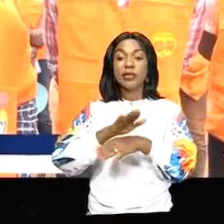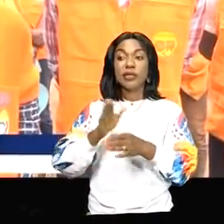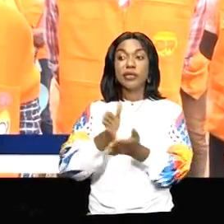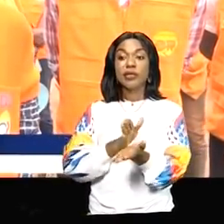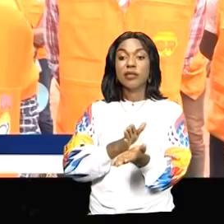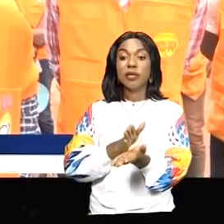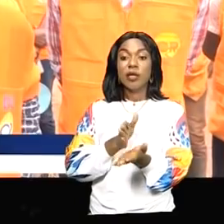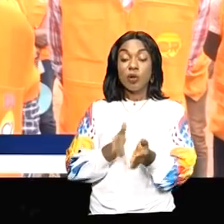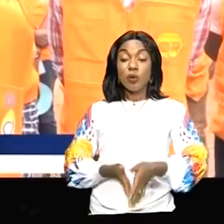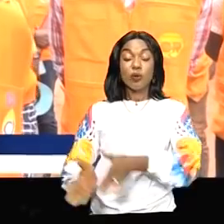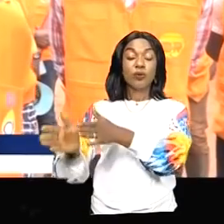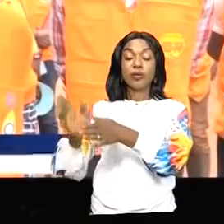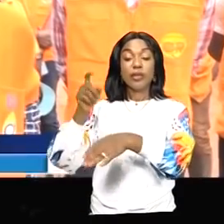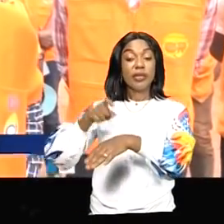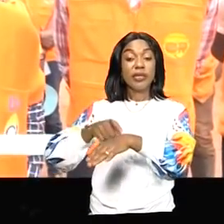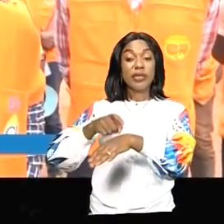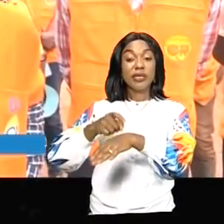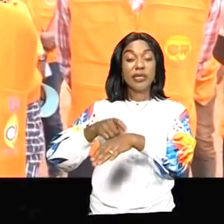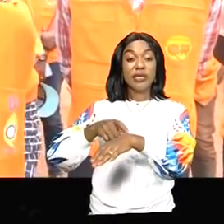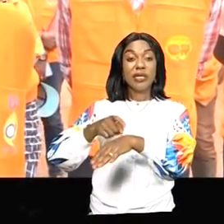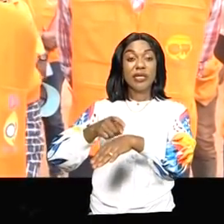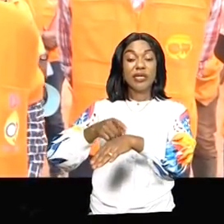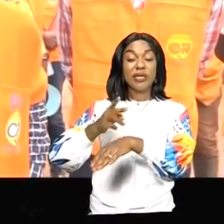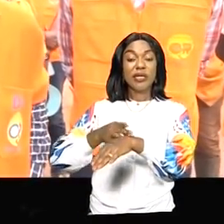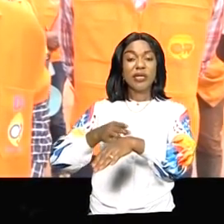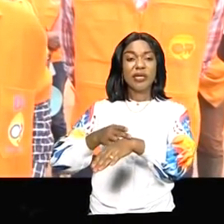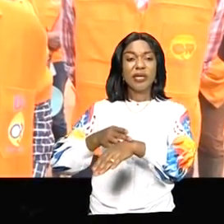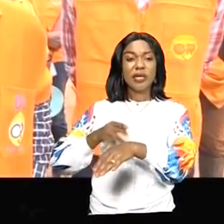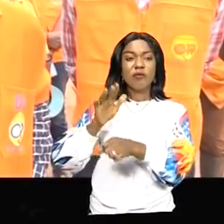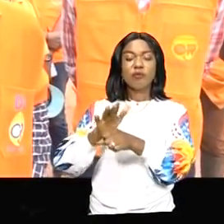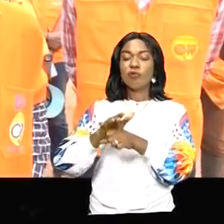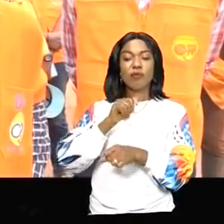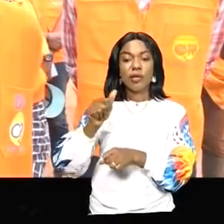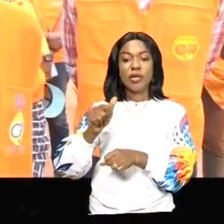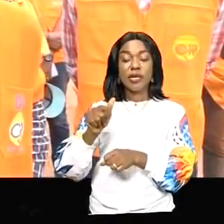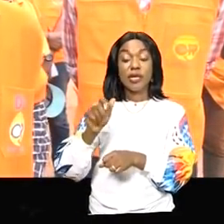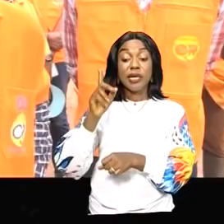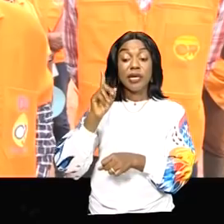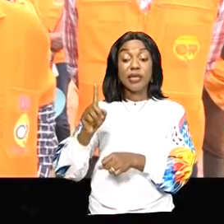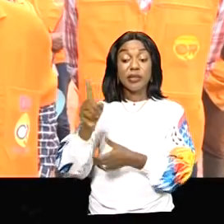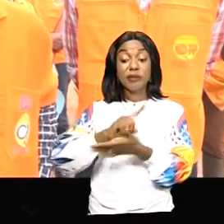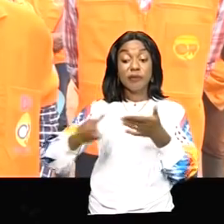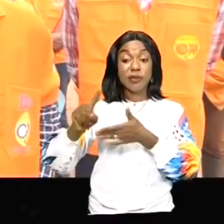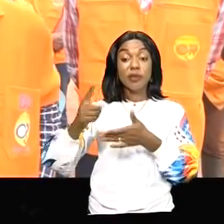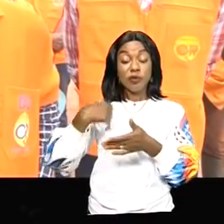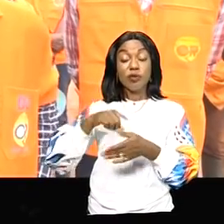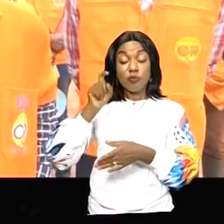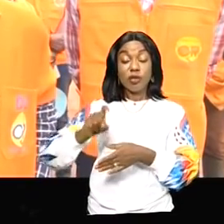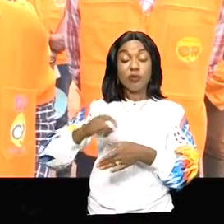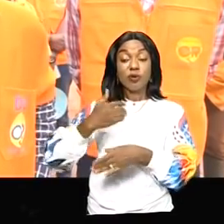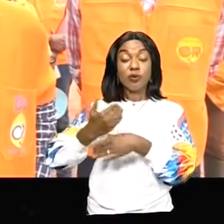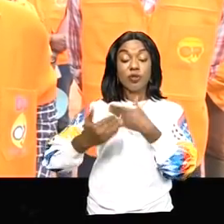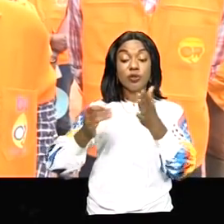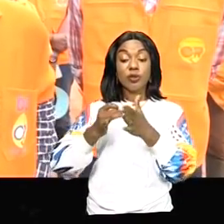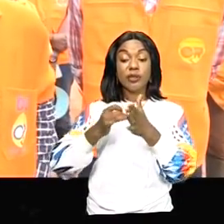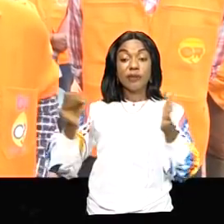on n'a pas beaucoup de temps. À Nils-Semem, on doit faire, on doit traiter plus de 60 km. Mais bon, nous allons